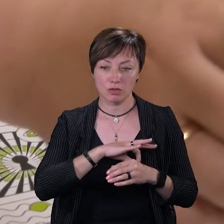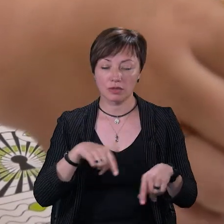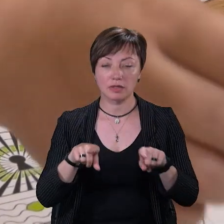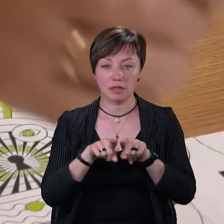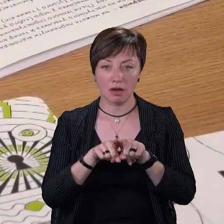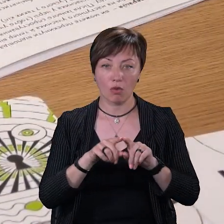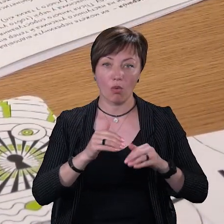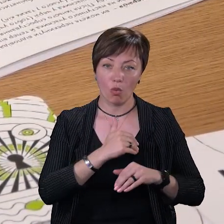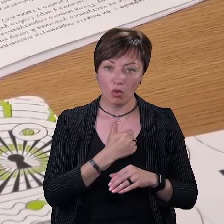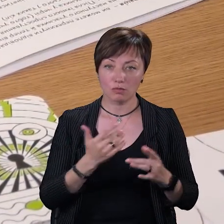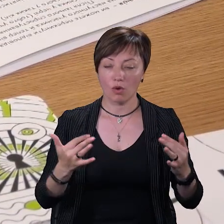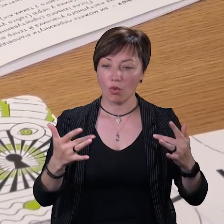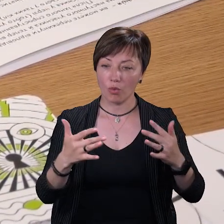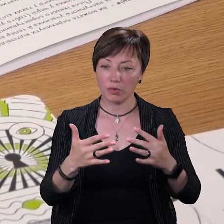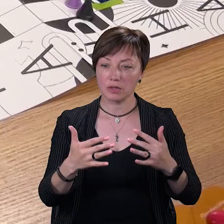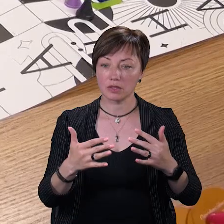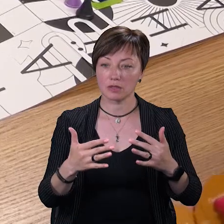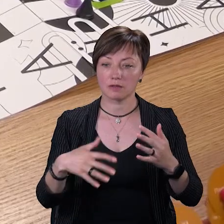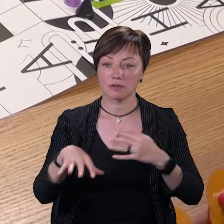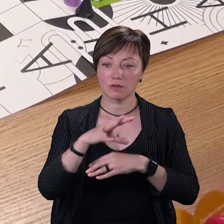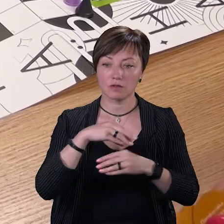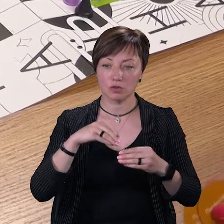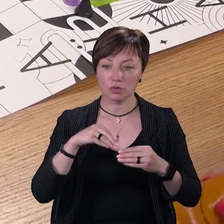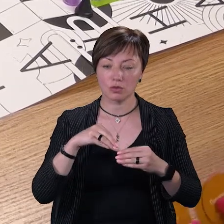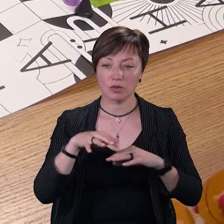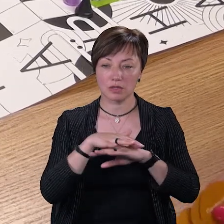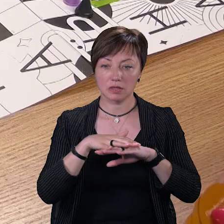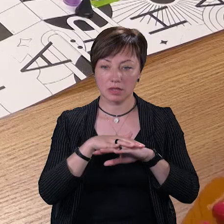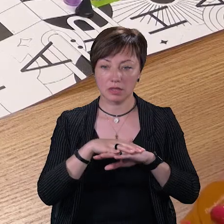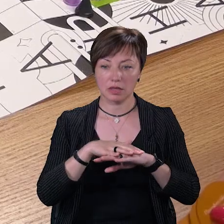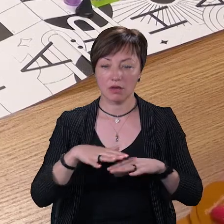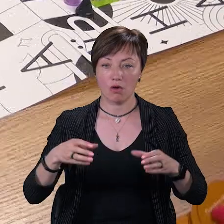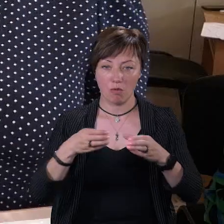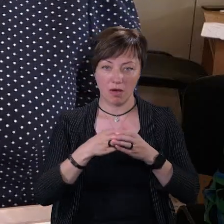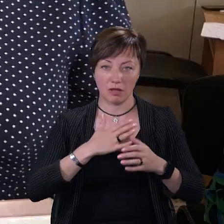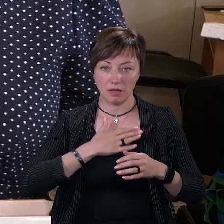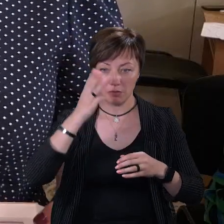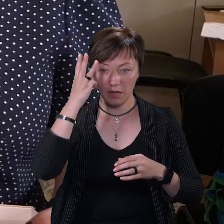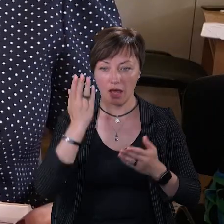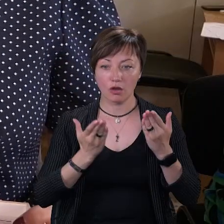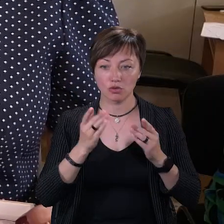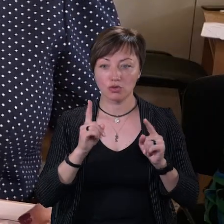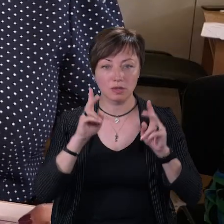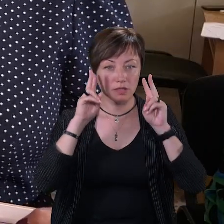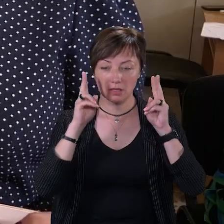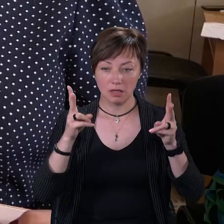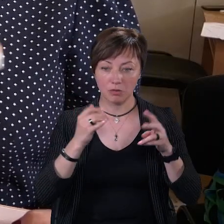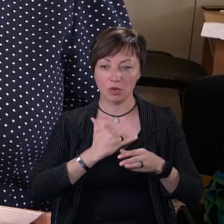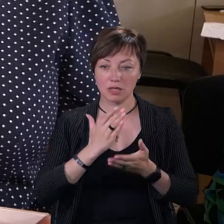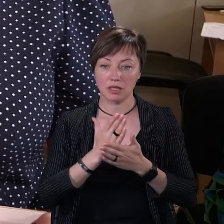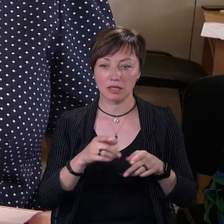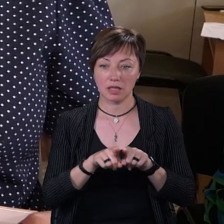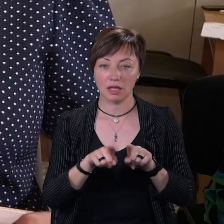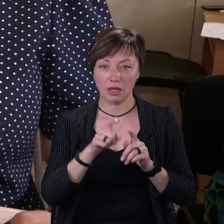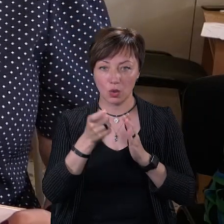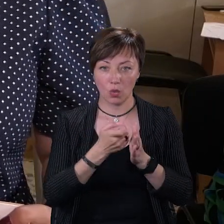І таким чином ми хочемо охопити населення всієї територіальної громади. Якщо ми щось не знаємо, у нас є ось